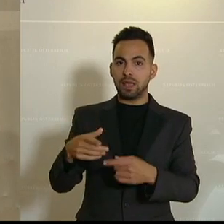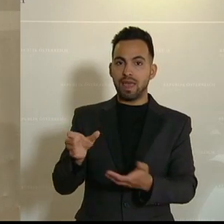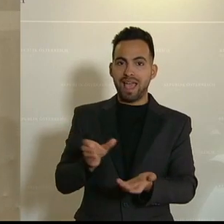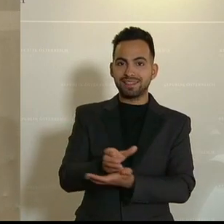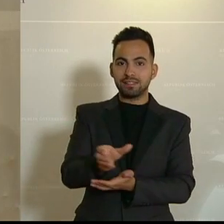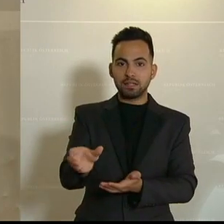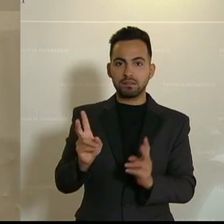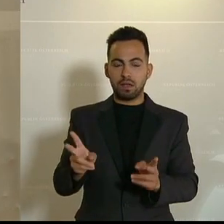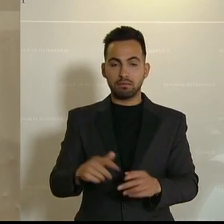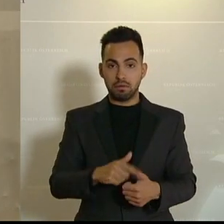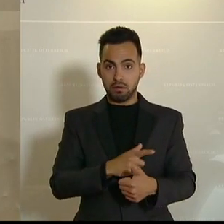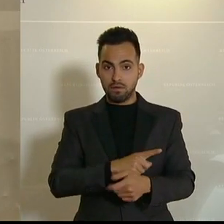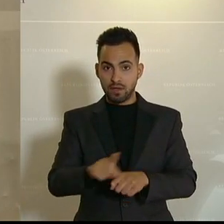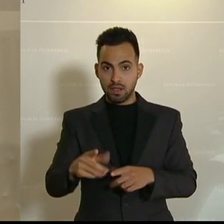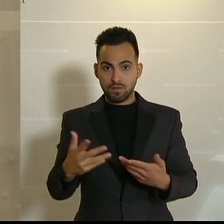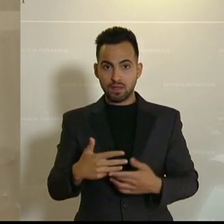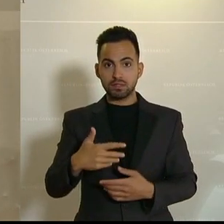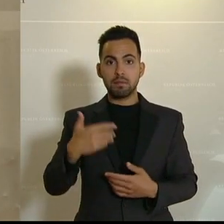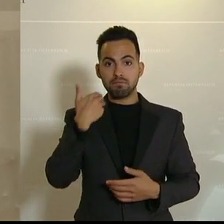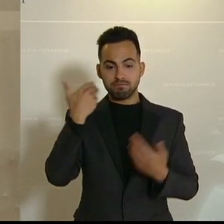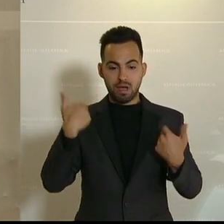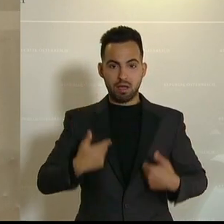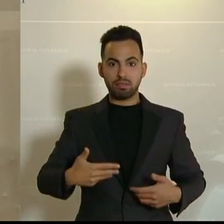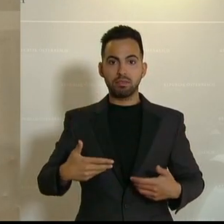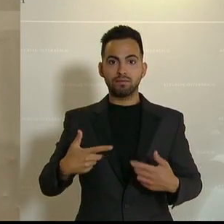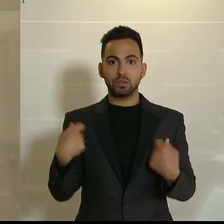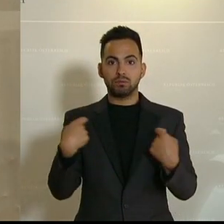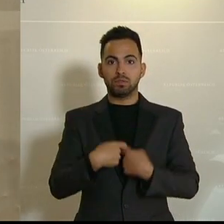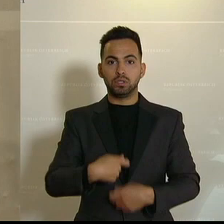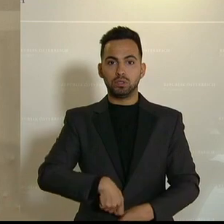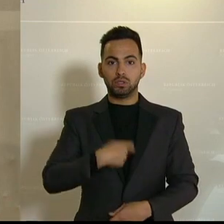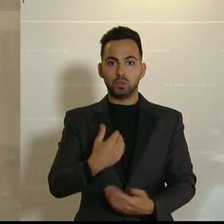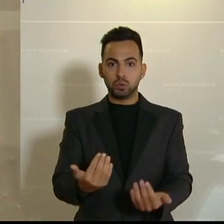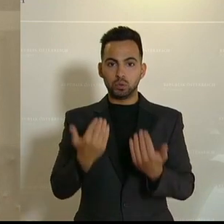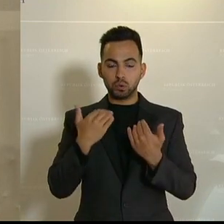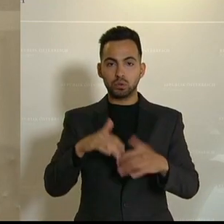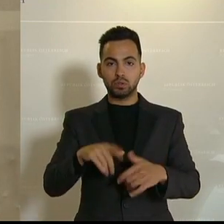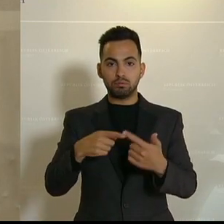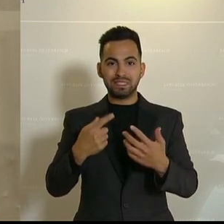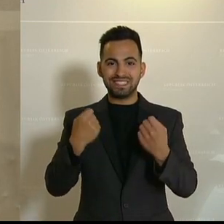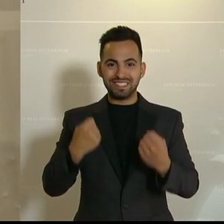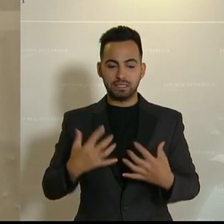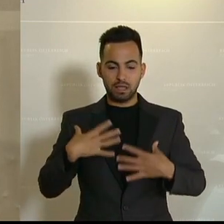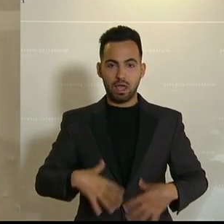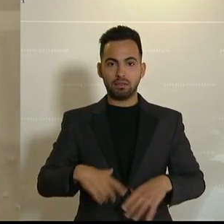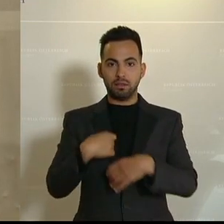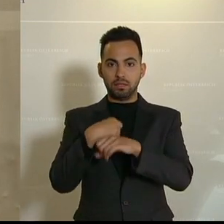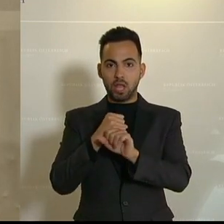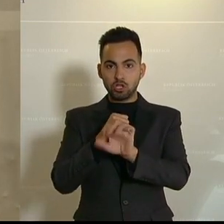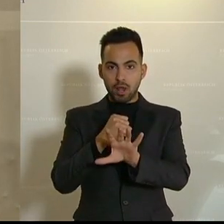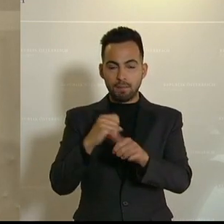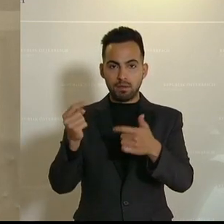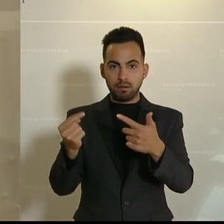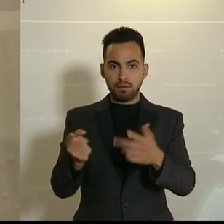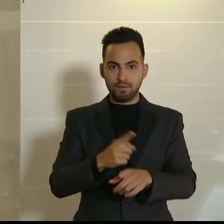machen. Es fehlt zum einen bei der Mannesausrüstung wie Schutzwesten, Sicherheitsholstern oder Taschenlampen. Aber